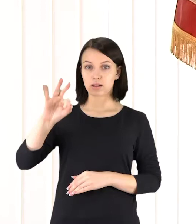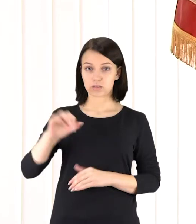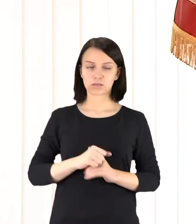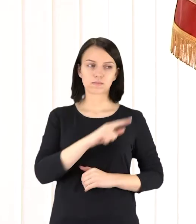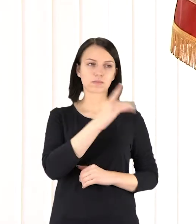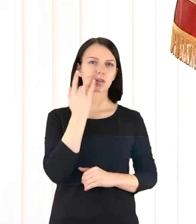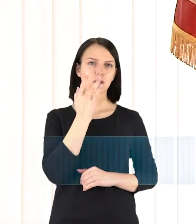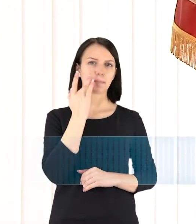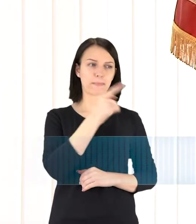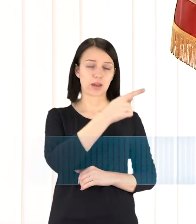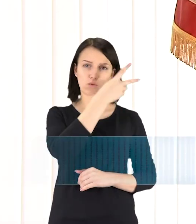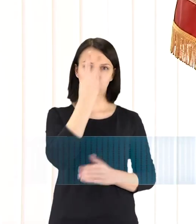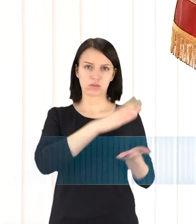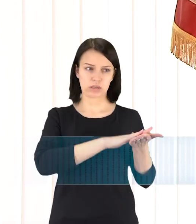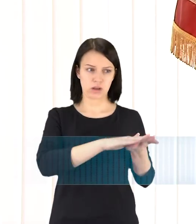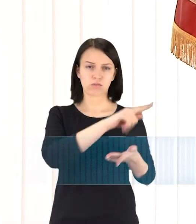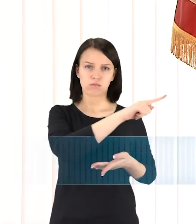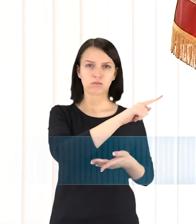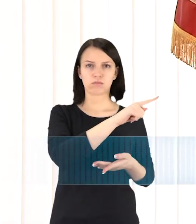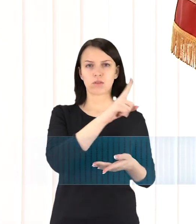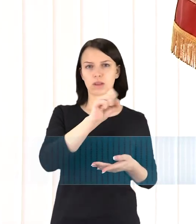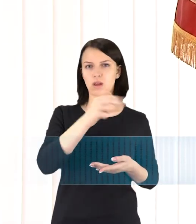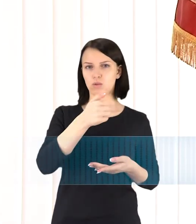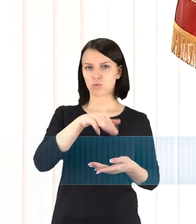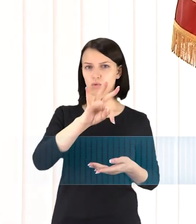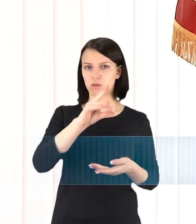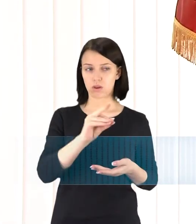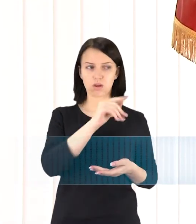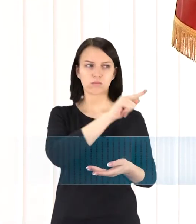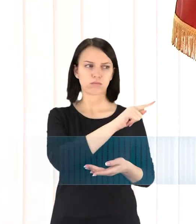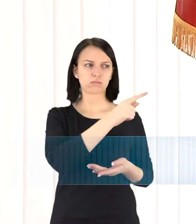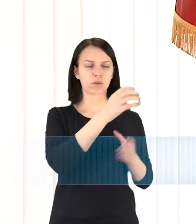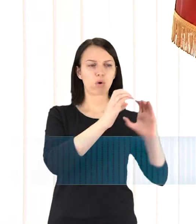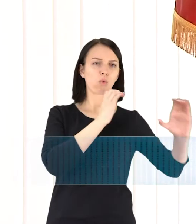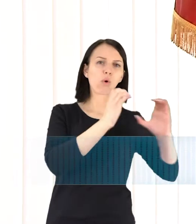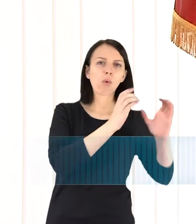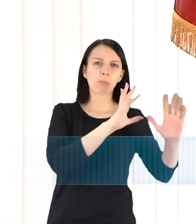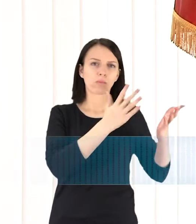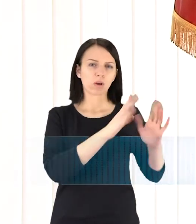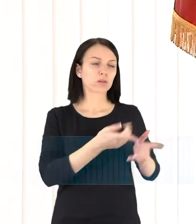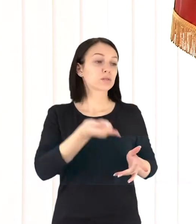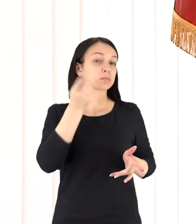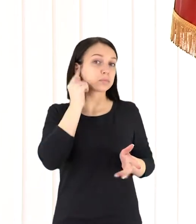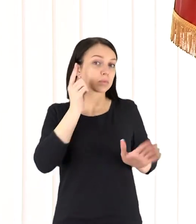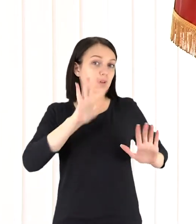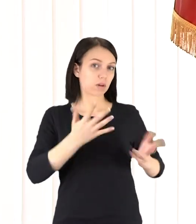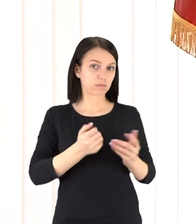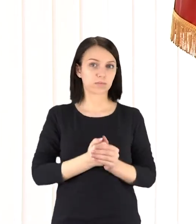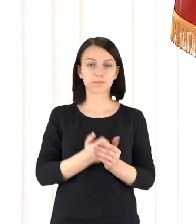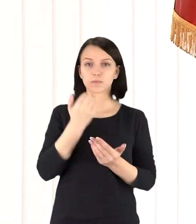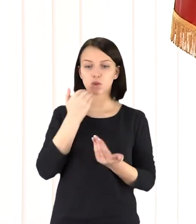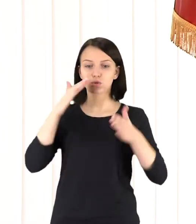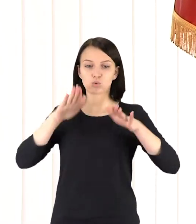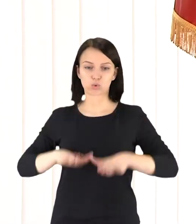Amerikoje gyvenantį šeivę, danutė mačiaknėje, kažkokiu tai būdu, atper komunikacijos kanalus nugirdo,